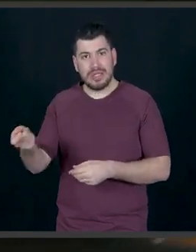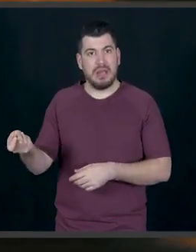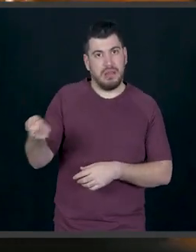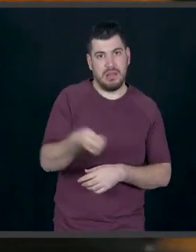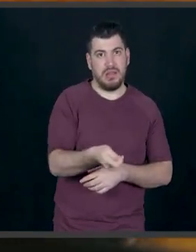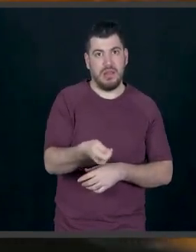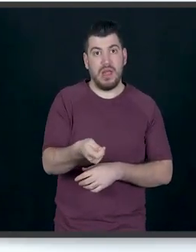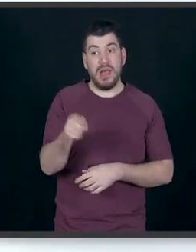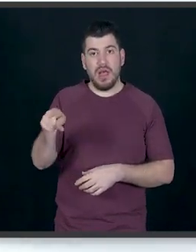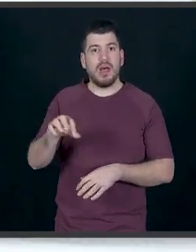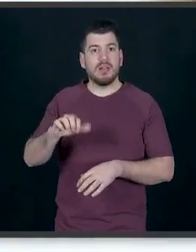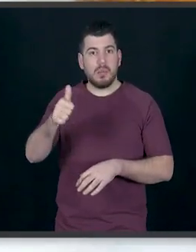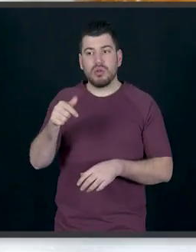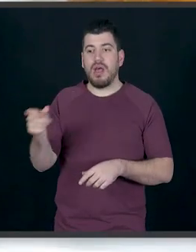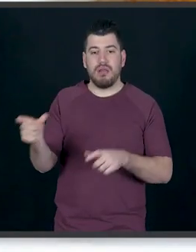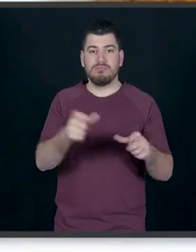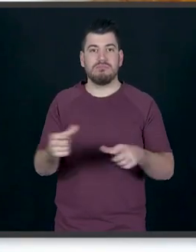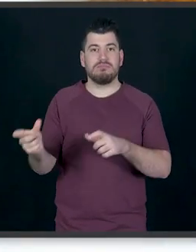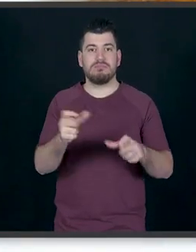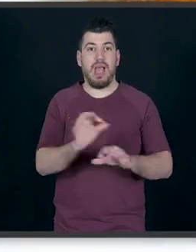Και τα πρώτα είναι έτοιμα.